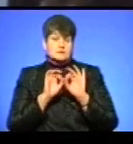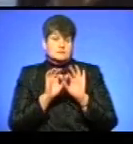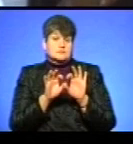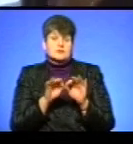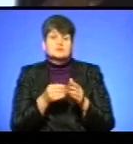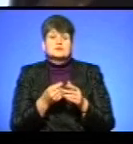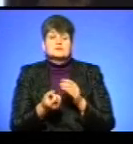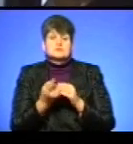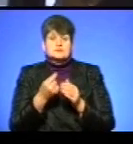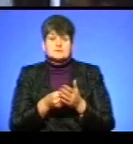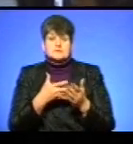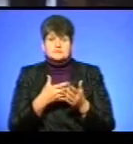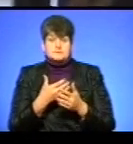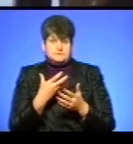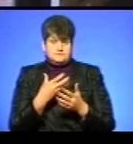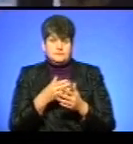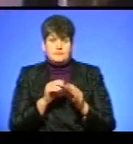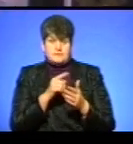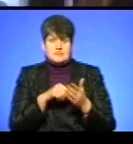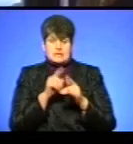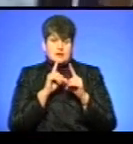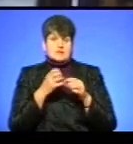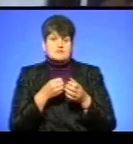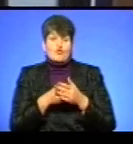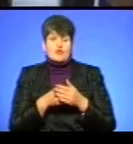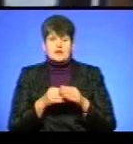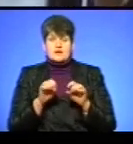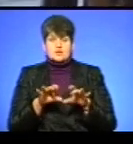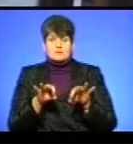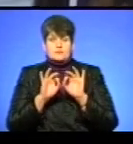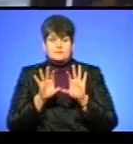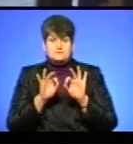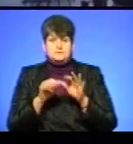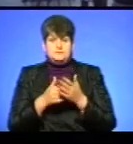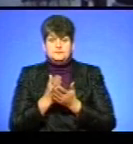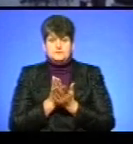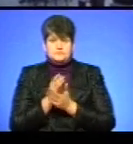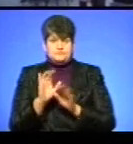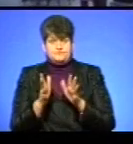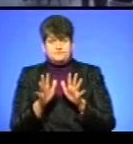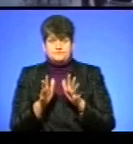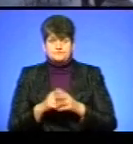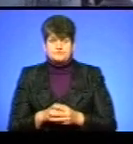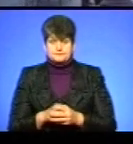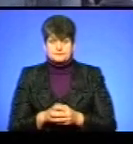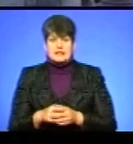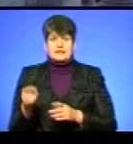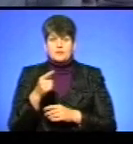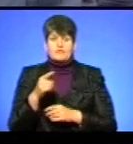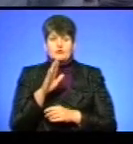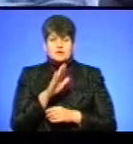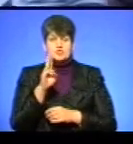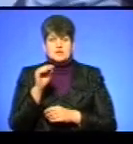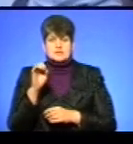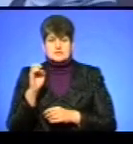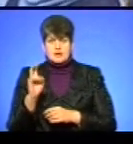ціну свою, міська рада, своє рішення. Якість обслуговування не дуже. Тернополянин Валерій Шостак